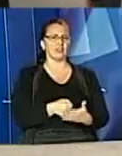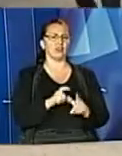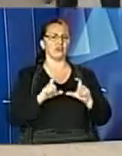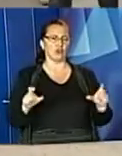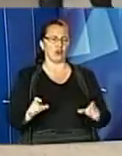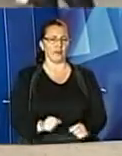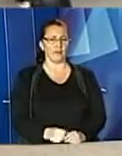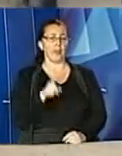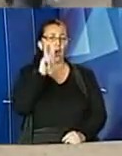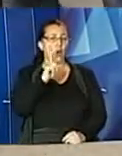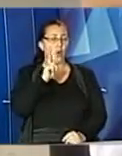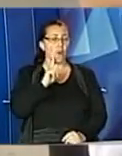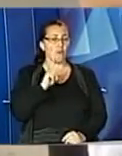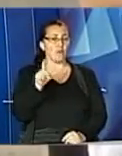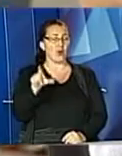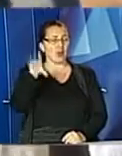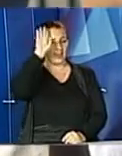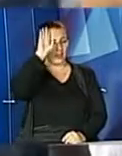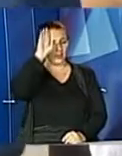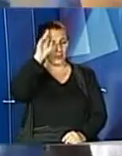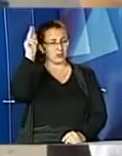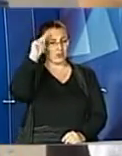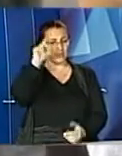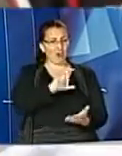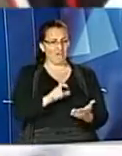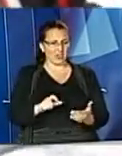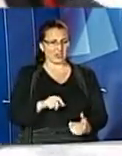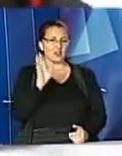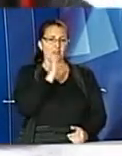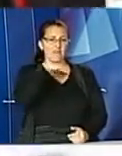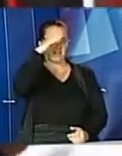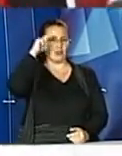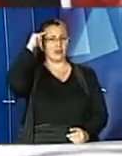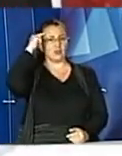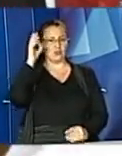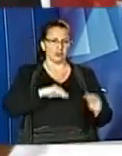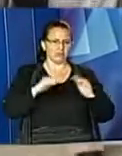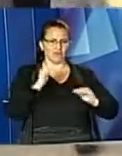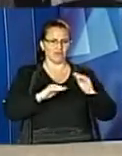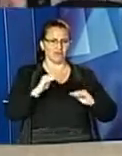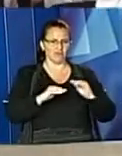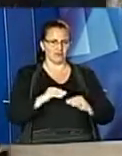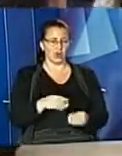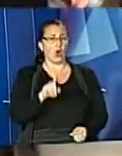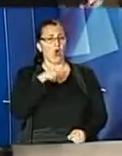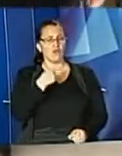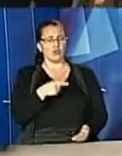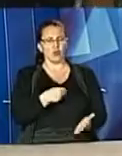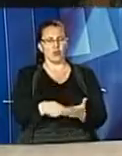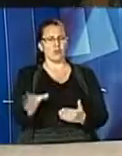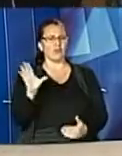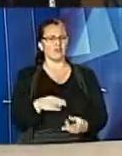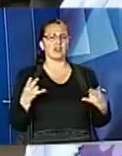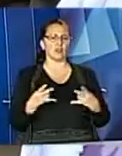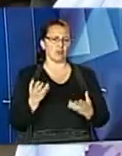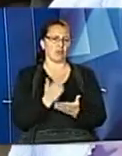Доки першокласник вчив віршик, і батьки ламали голову, як скласти його ранець. Бабуся розповідає, купували все необхідне, адже мають одного